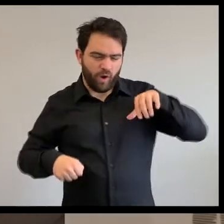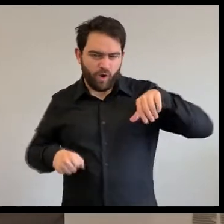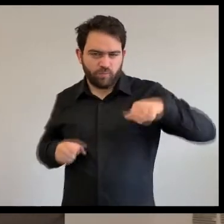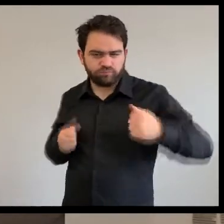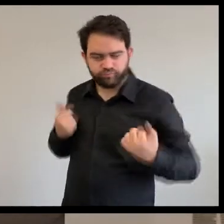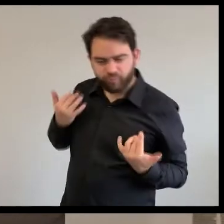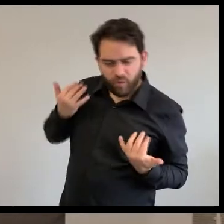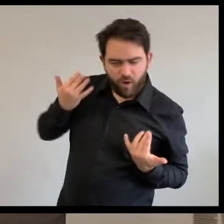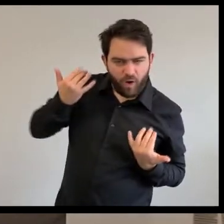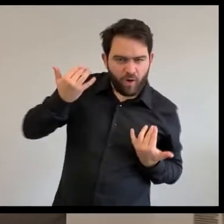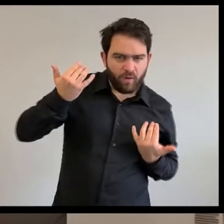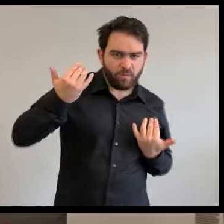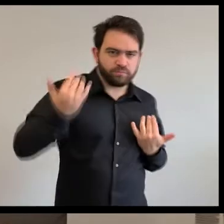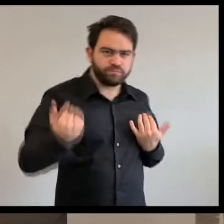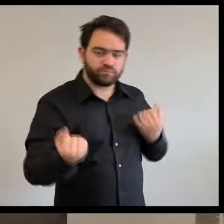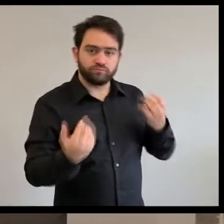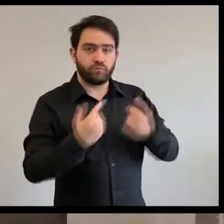loin.